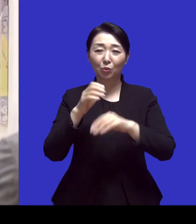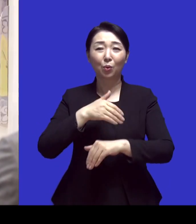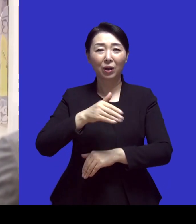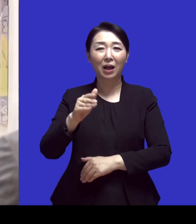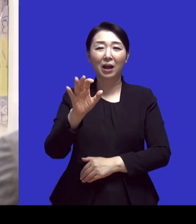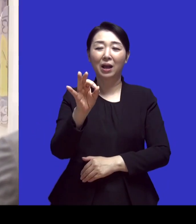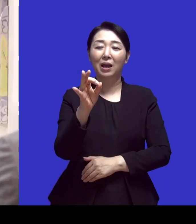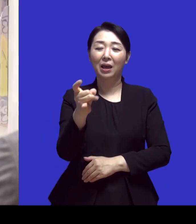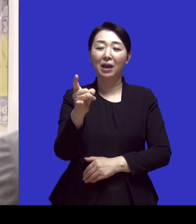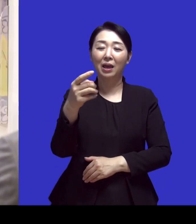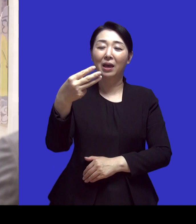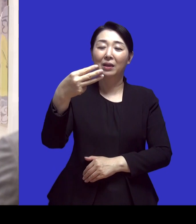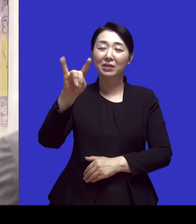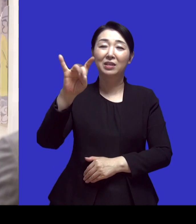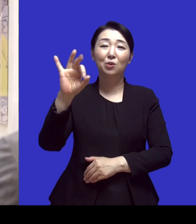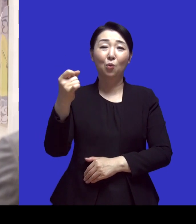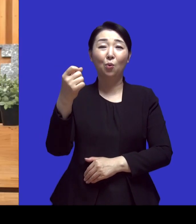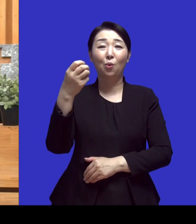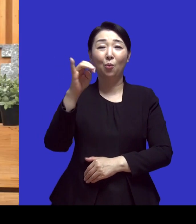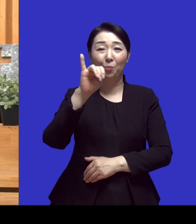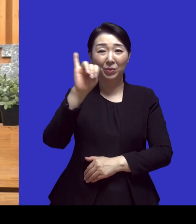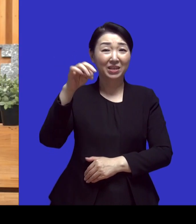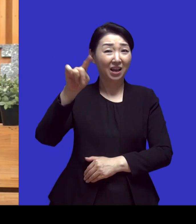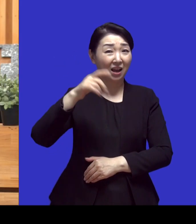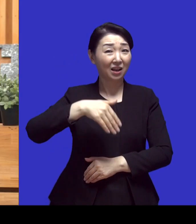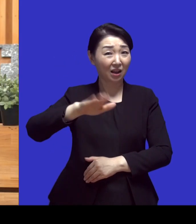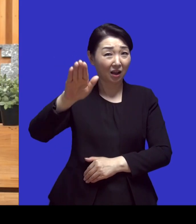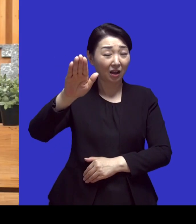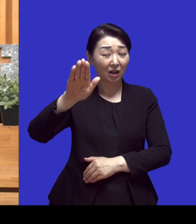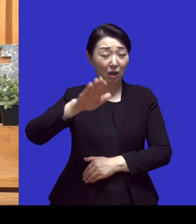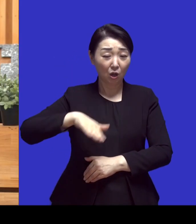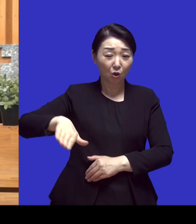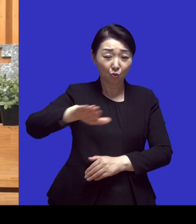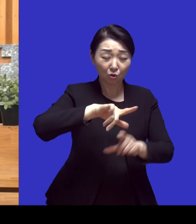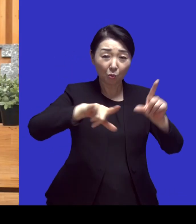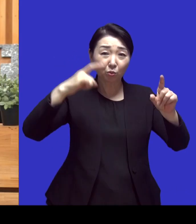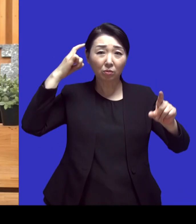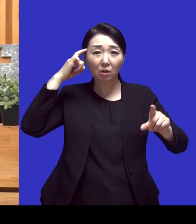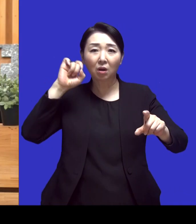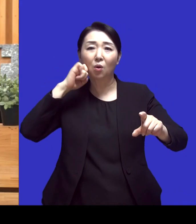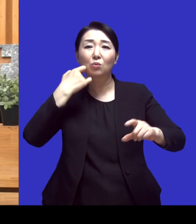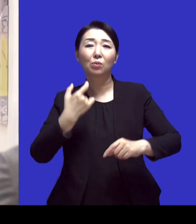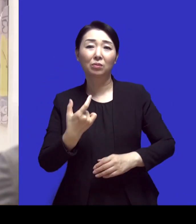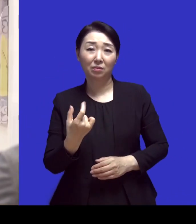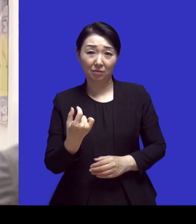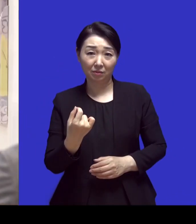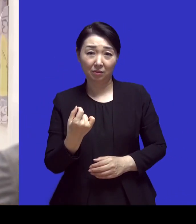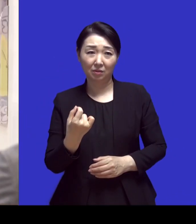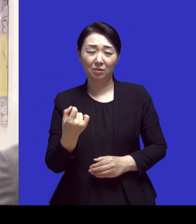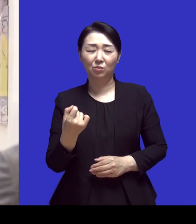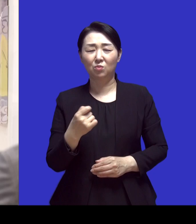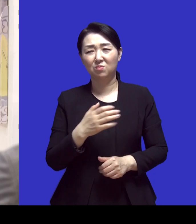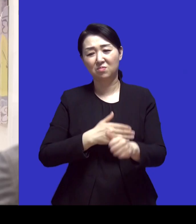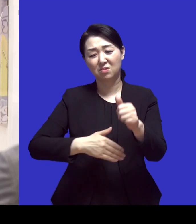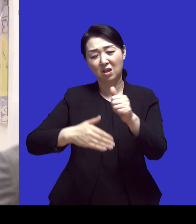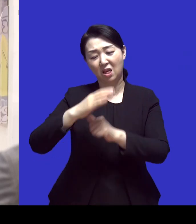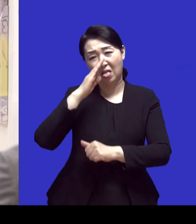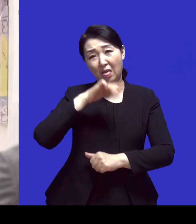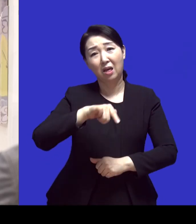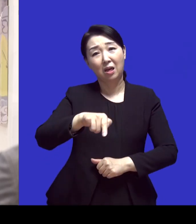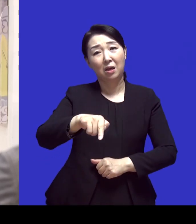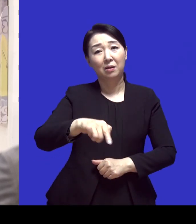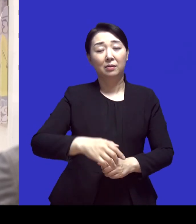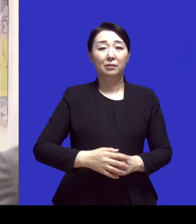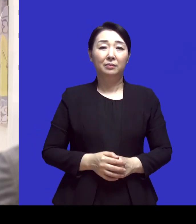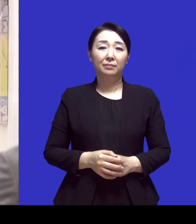어떻습니까? 사실 우리가 그냥 드는 생각도 일단 엄청 어려울 것 같고 많이 열악하죠 그렇죠 일단